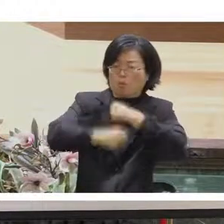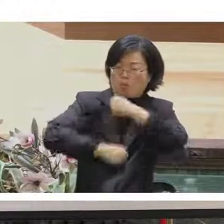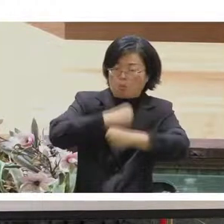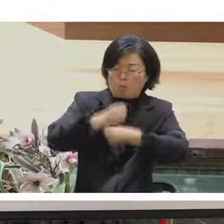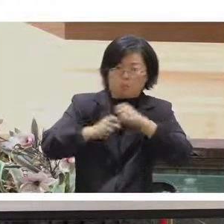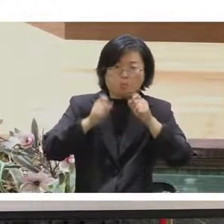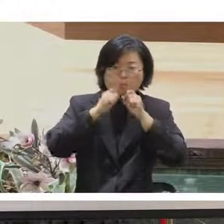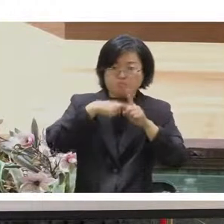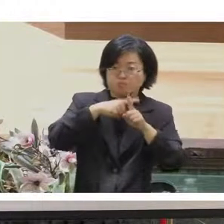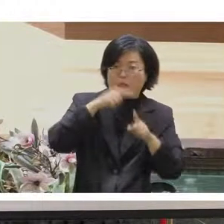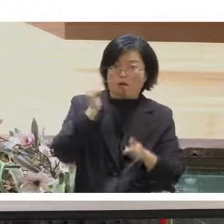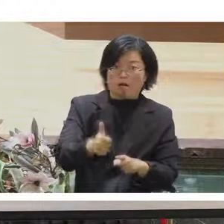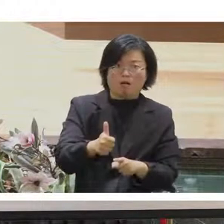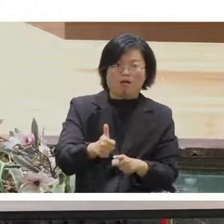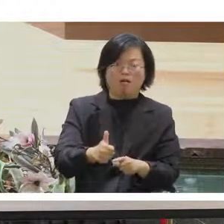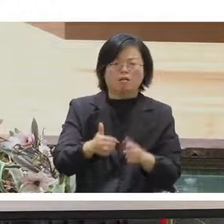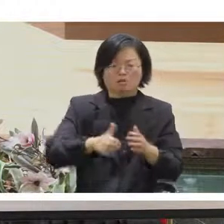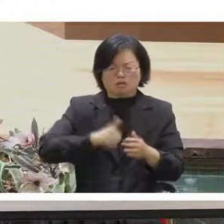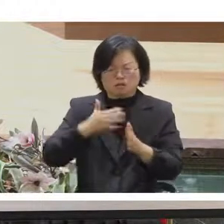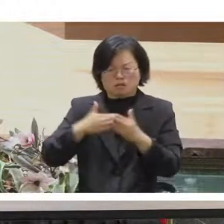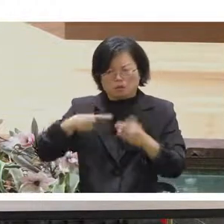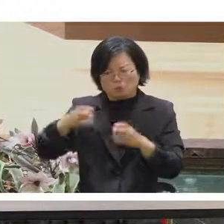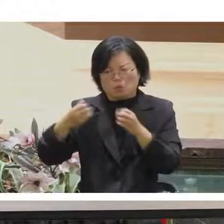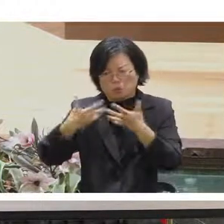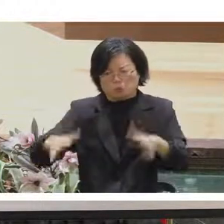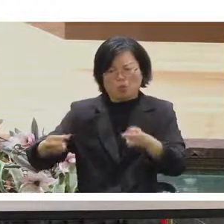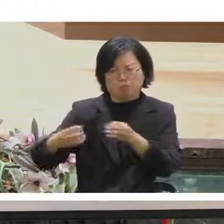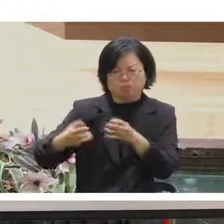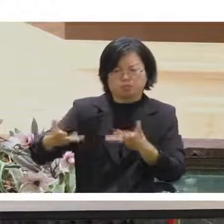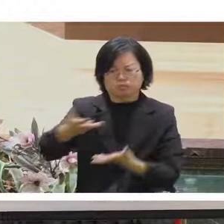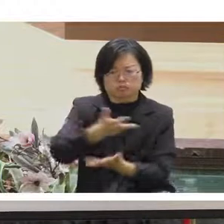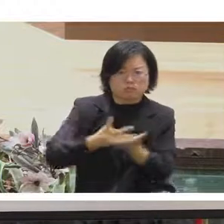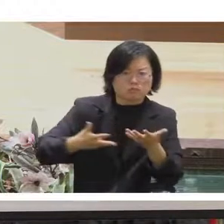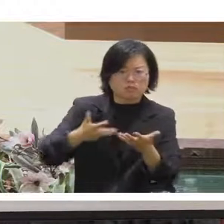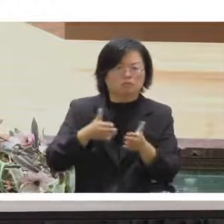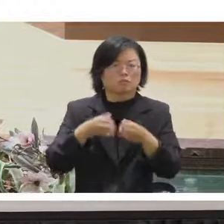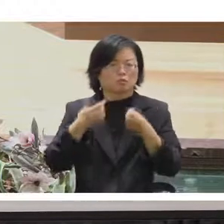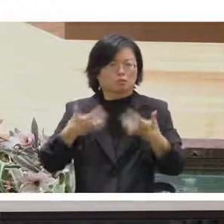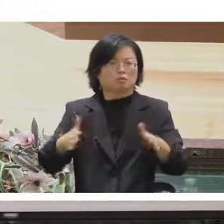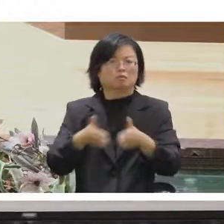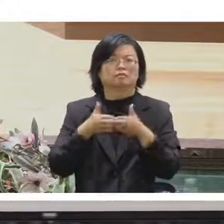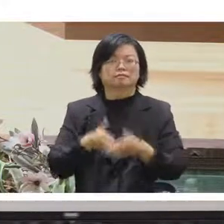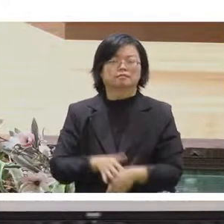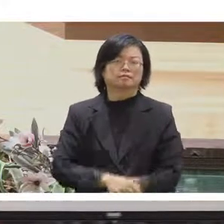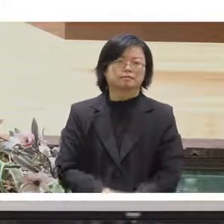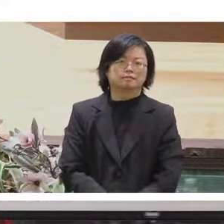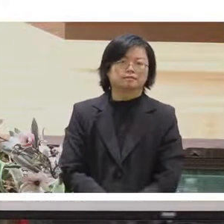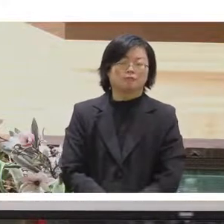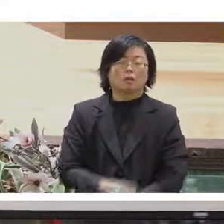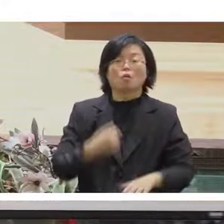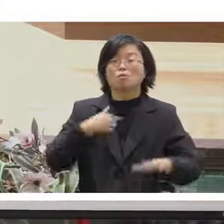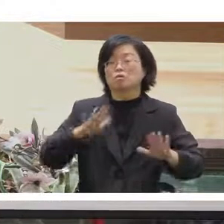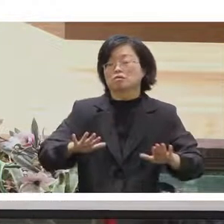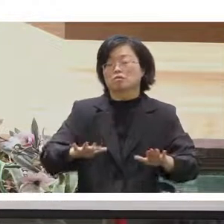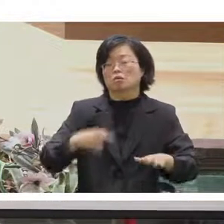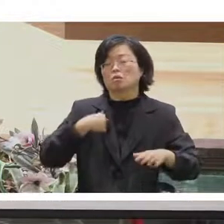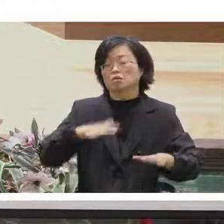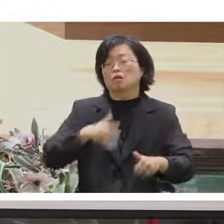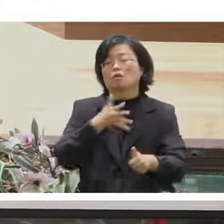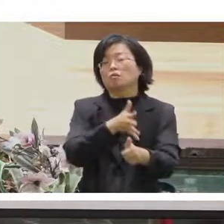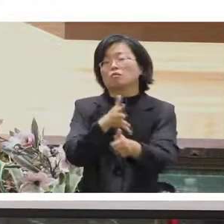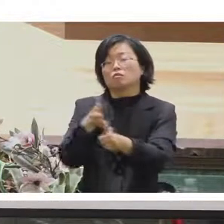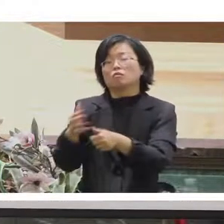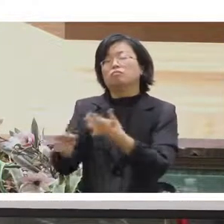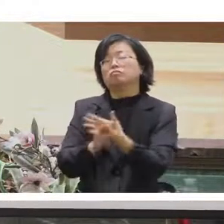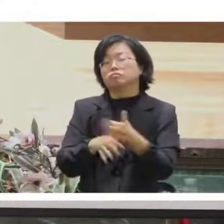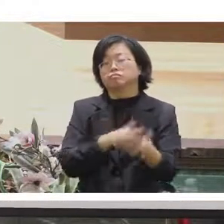是夠長然後可以去做這些反應的我想要補充一下這個問題我們來做一個實驗想像的實驗